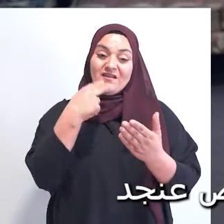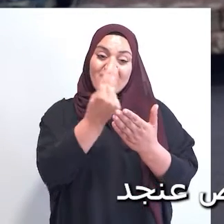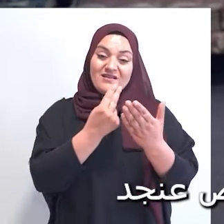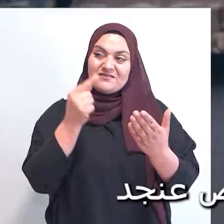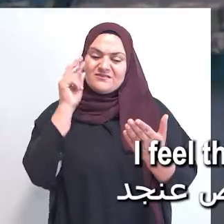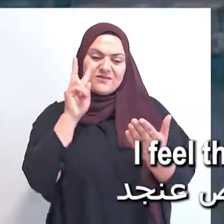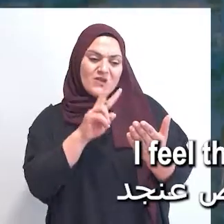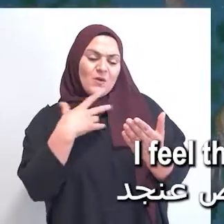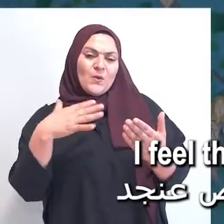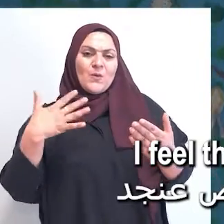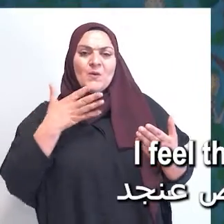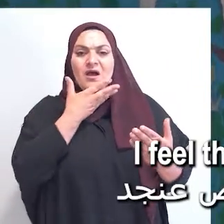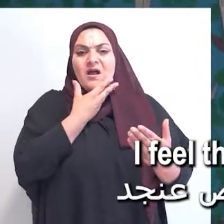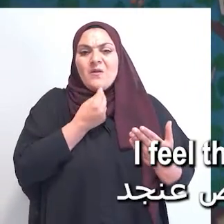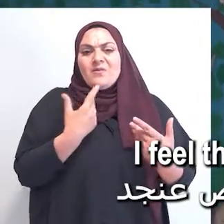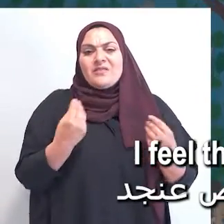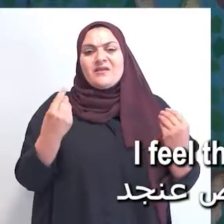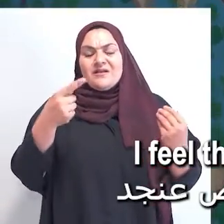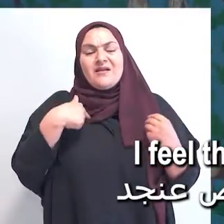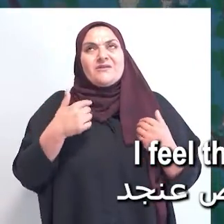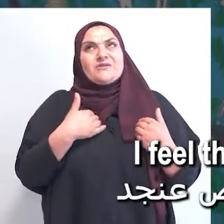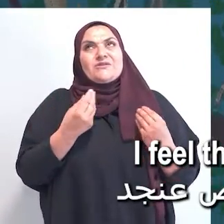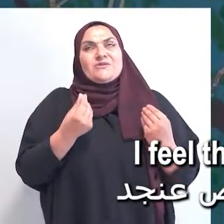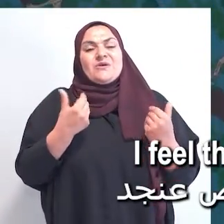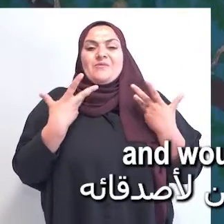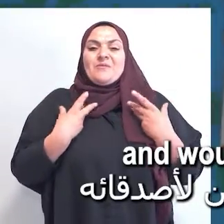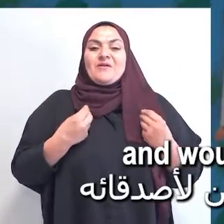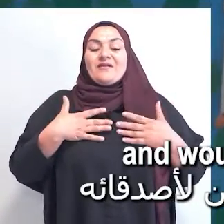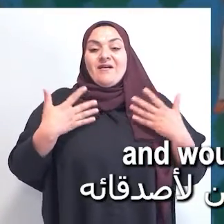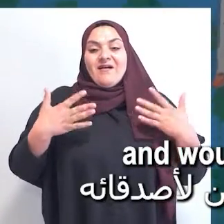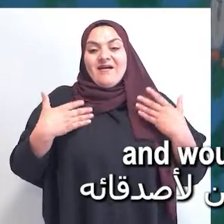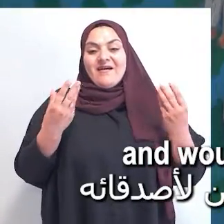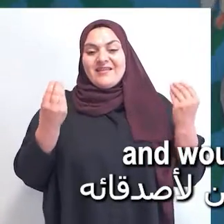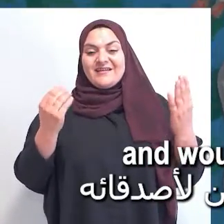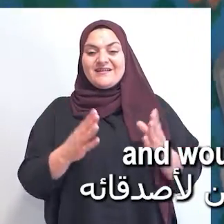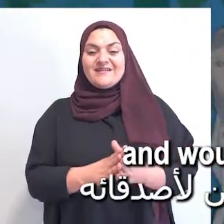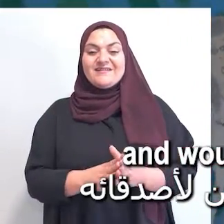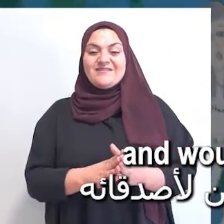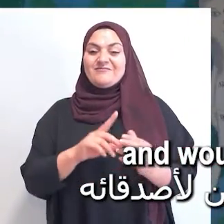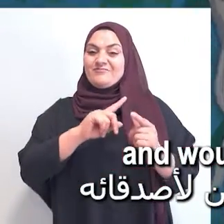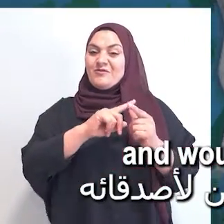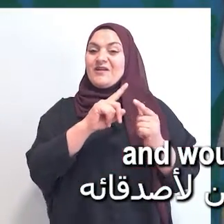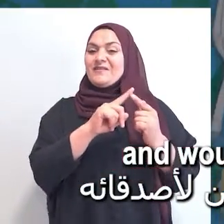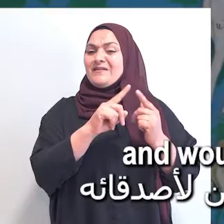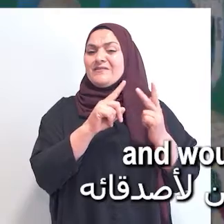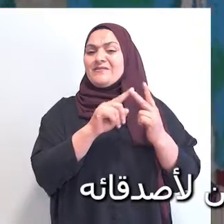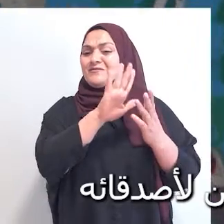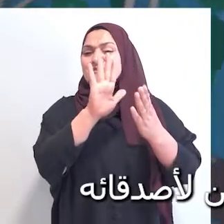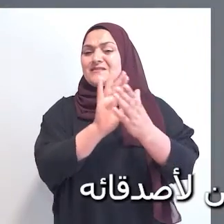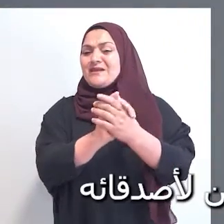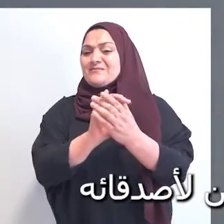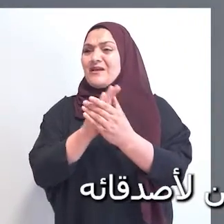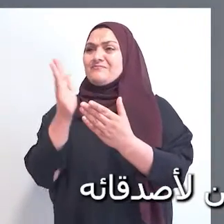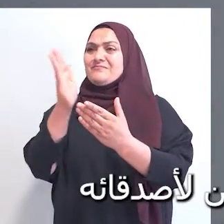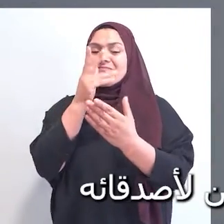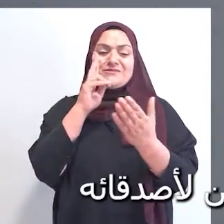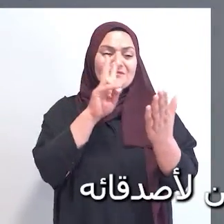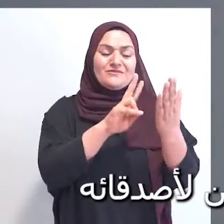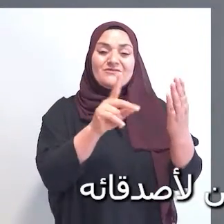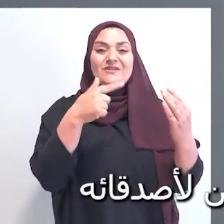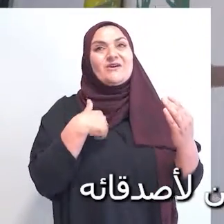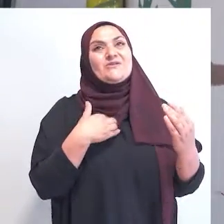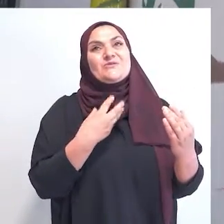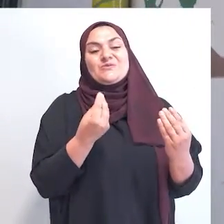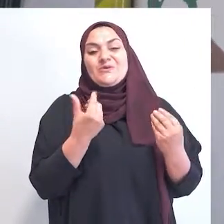فيها كثير أنا تحسي على الشخص عن جد كثير أحب الرسمة وحب إنك تكررينه واحدة وتنتين